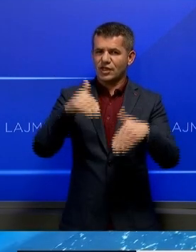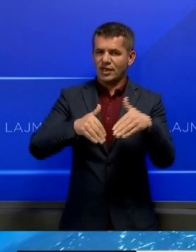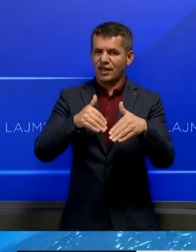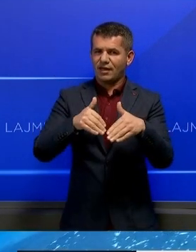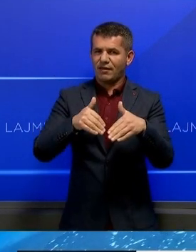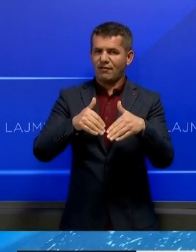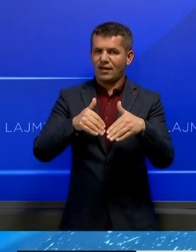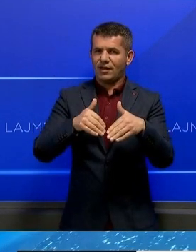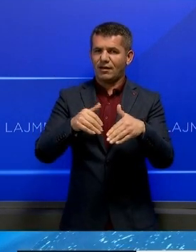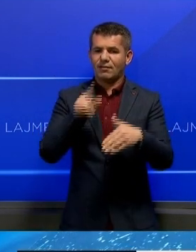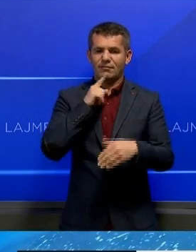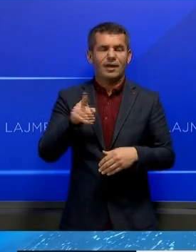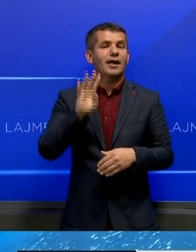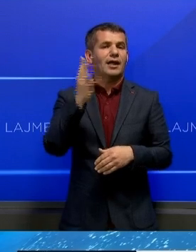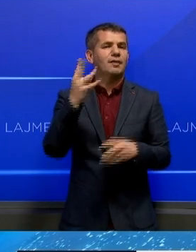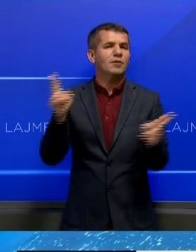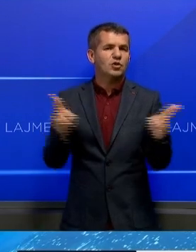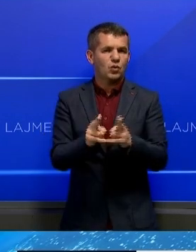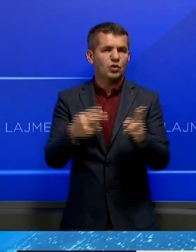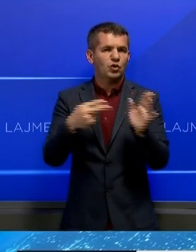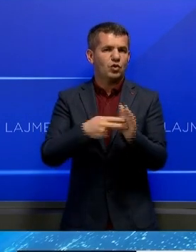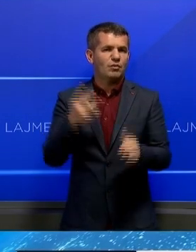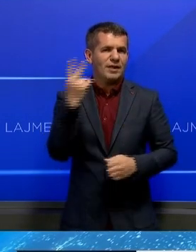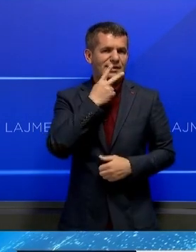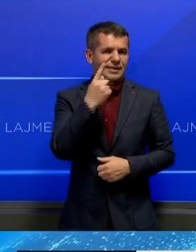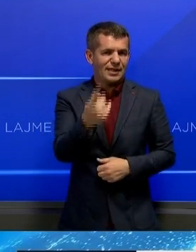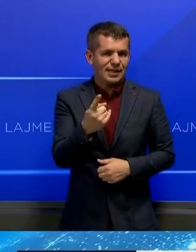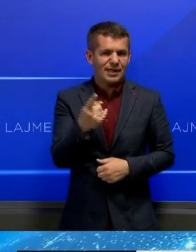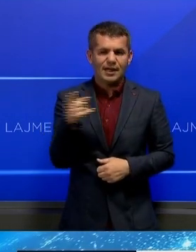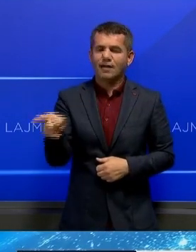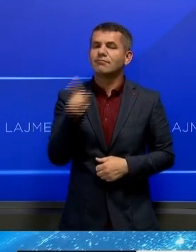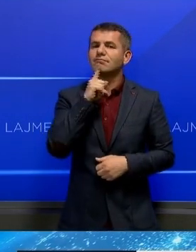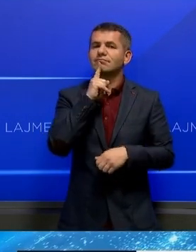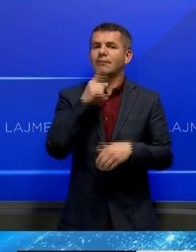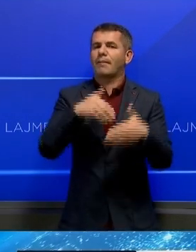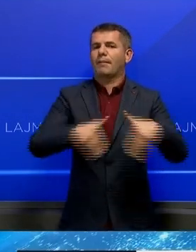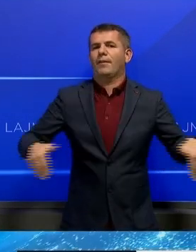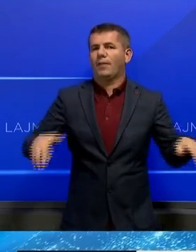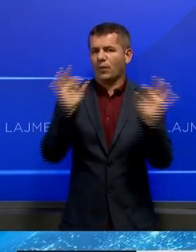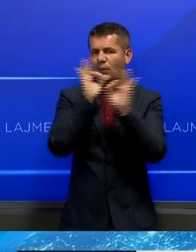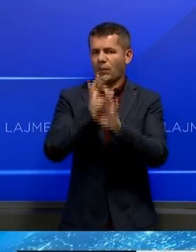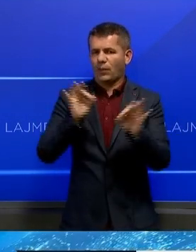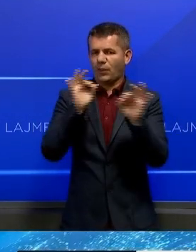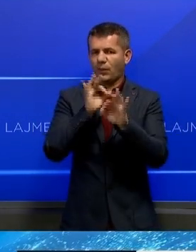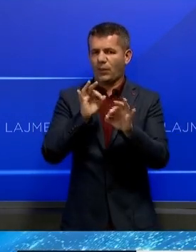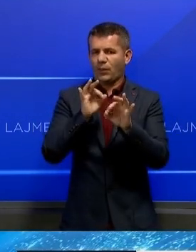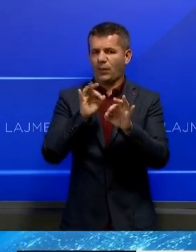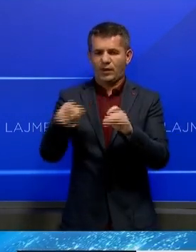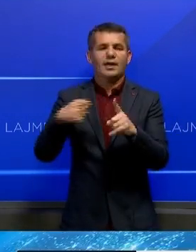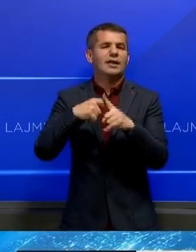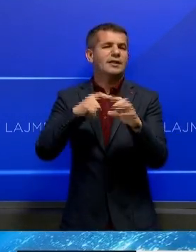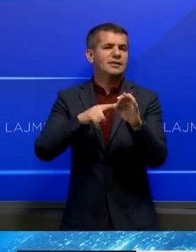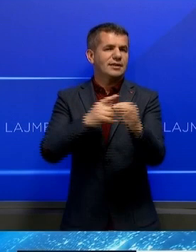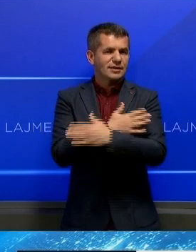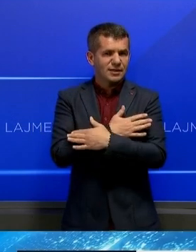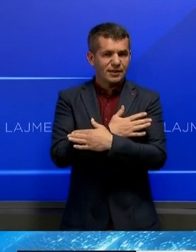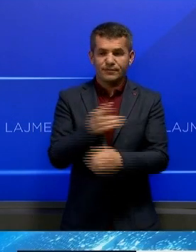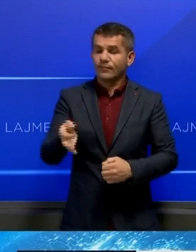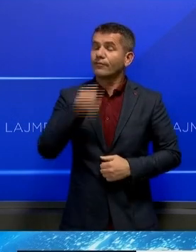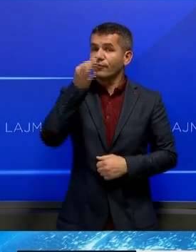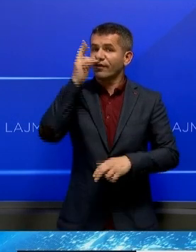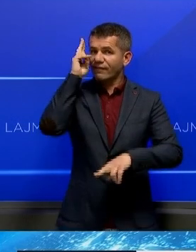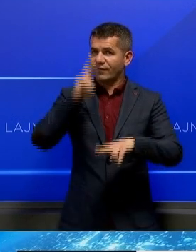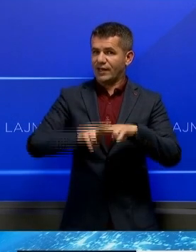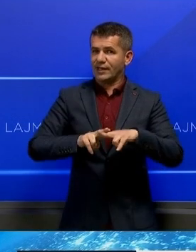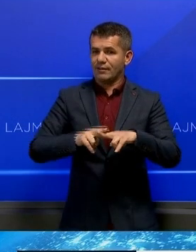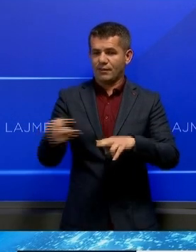parakoshme të 14.2021 ka cenuar pavarësin dhe integritetin e Këqëzës. Tutje në vendim